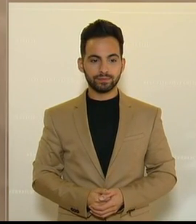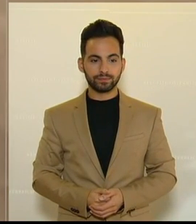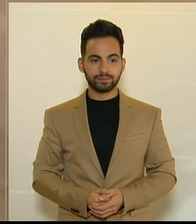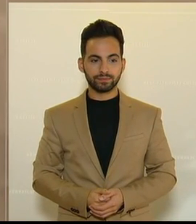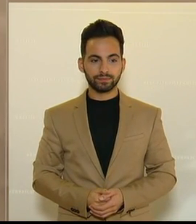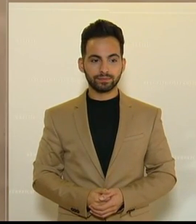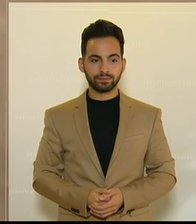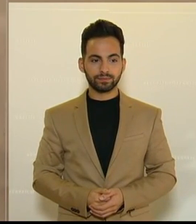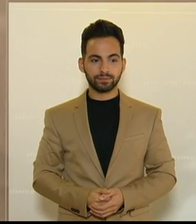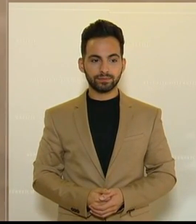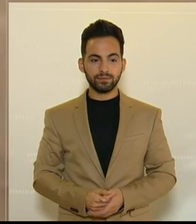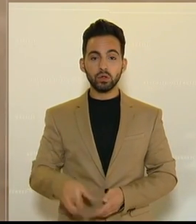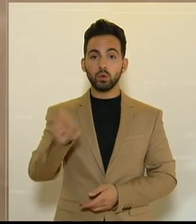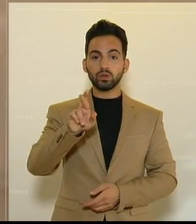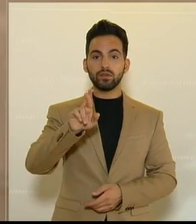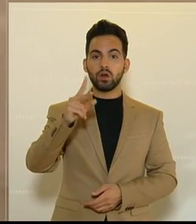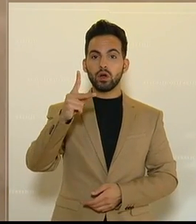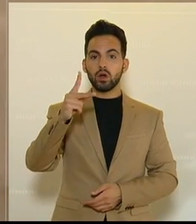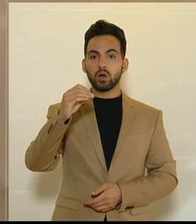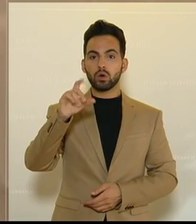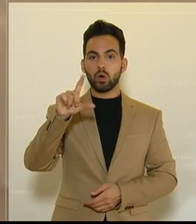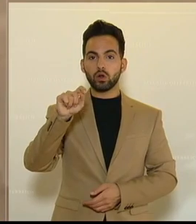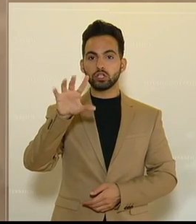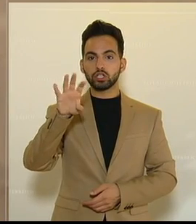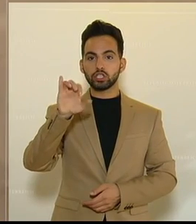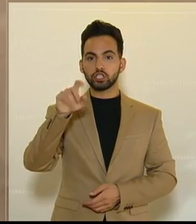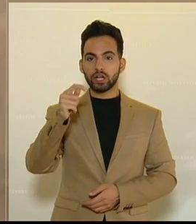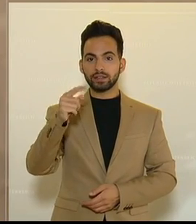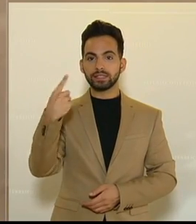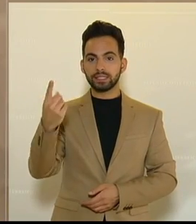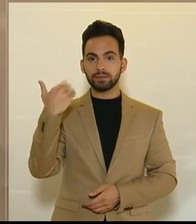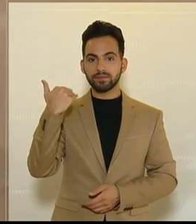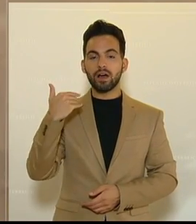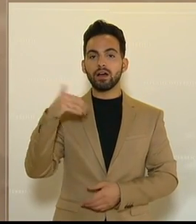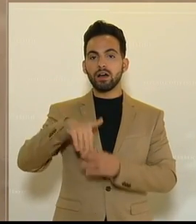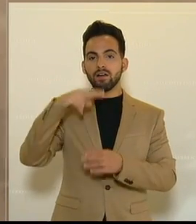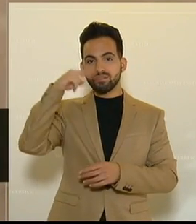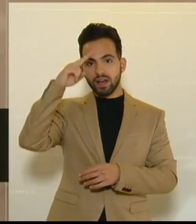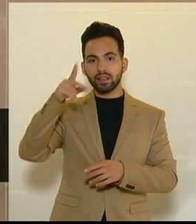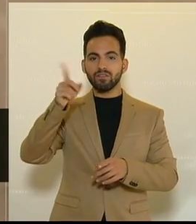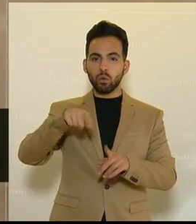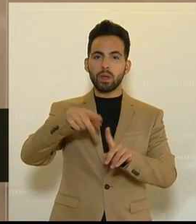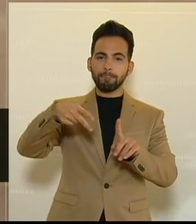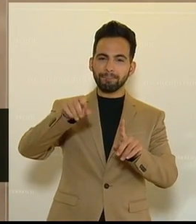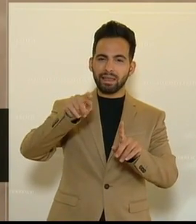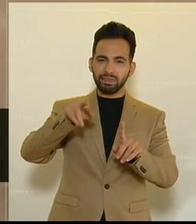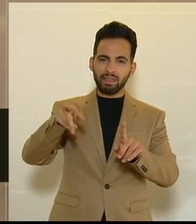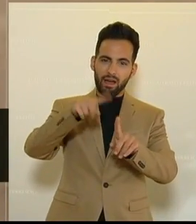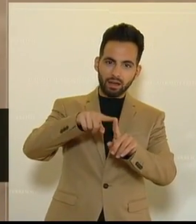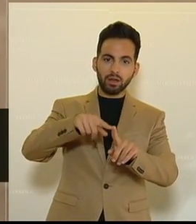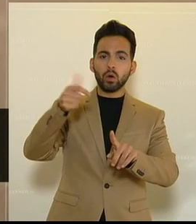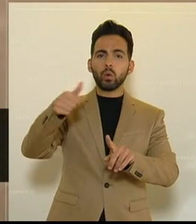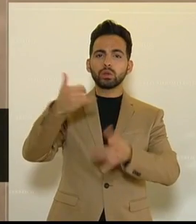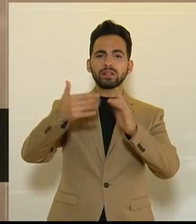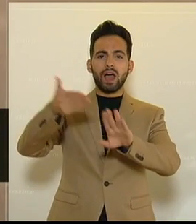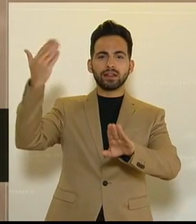Rudolf Goldscheid, das war der Doktorvater des gewissen Peter Schumpeter. Dieser Goldscheid hat schon vor 100 Jahren